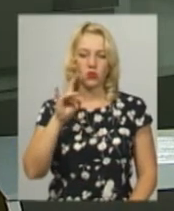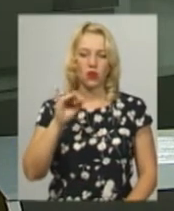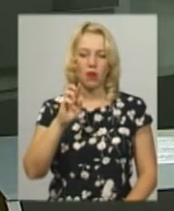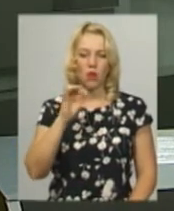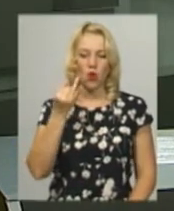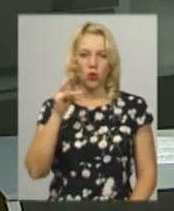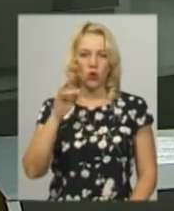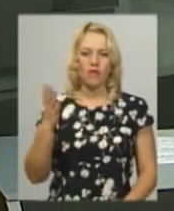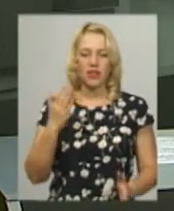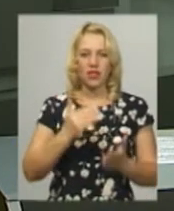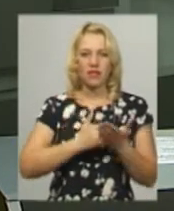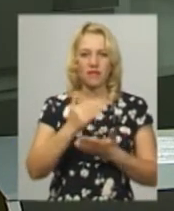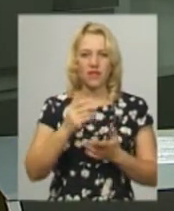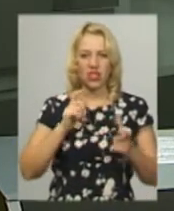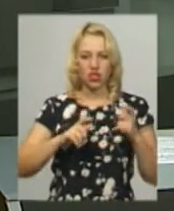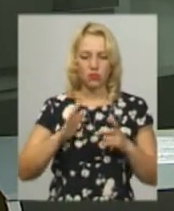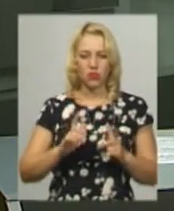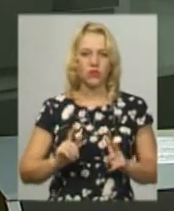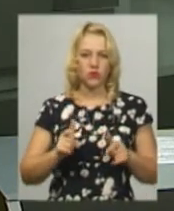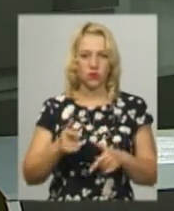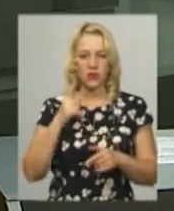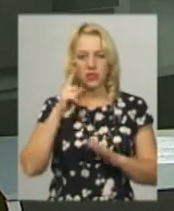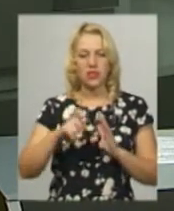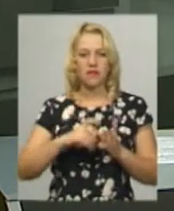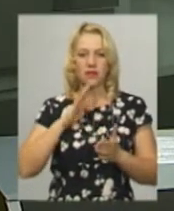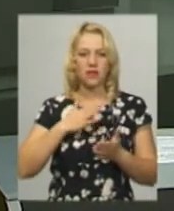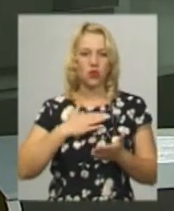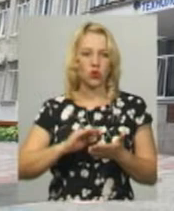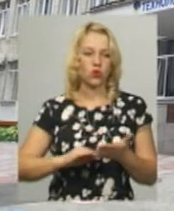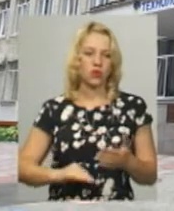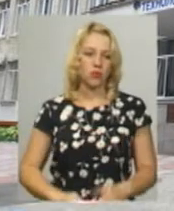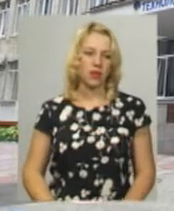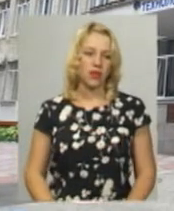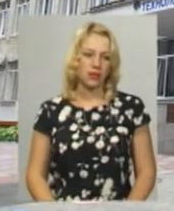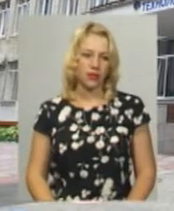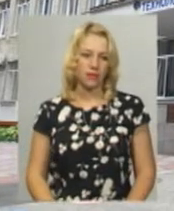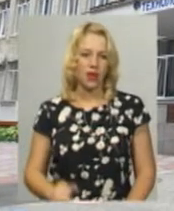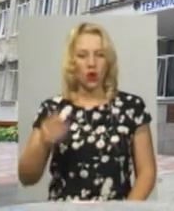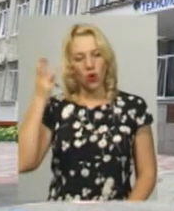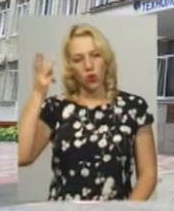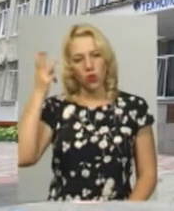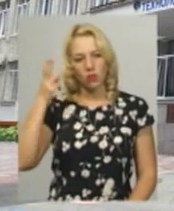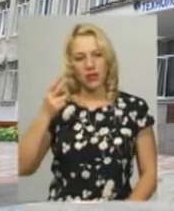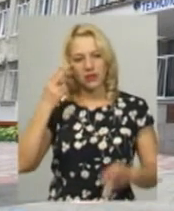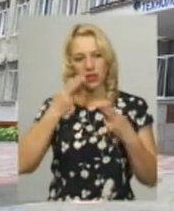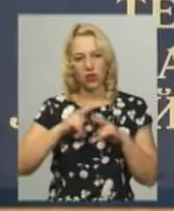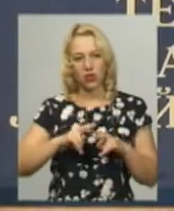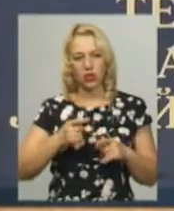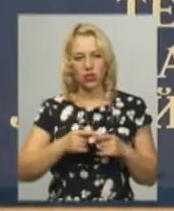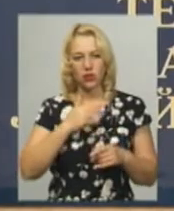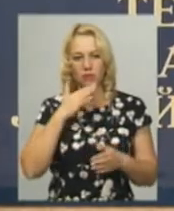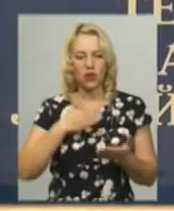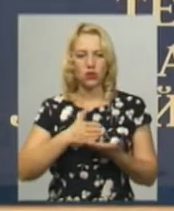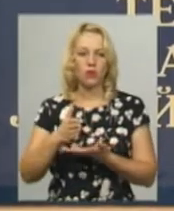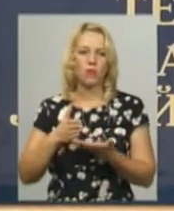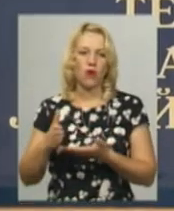в який виш вступатиме випускник, дізнавалися наші кореспонденти. У Хмельницькому технологічному багатопрофільному